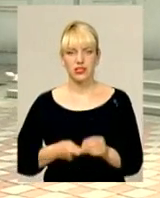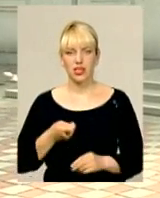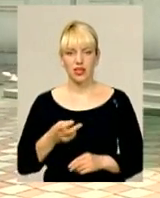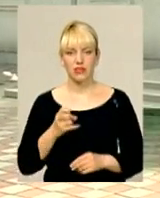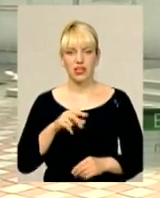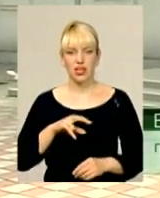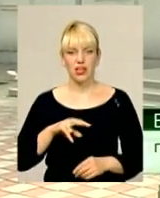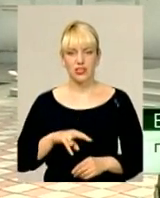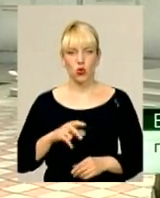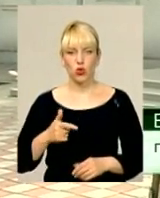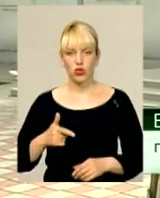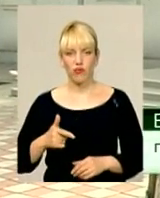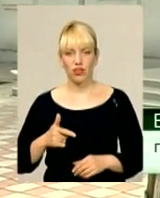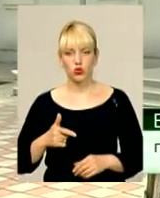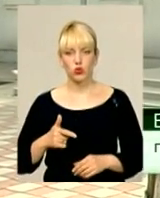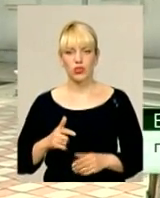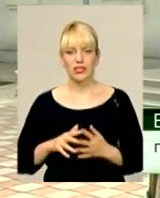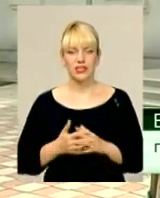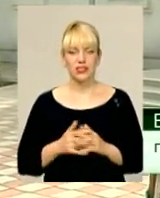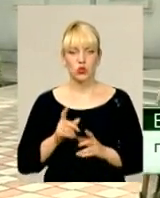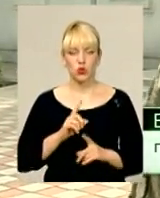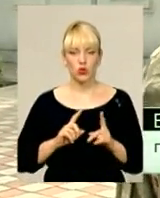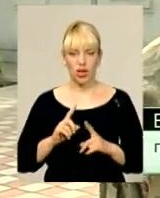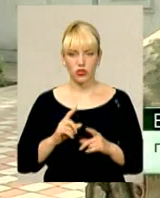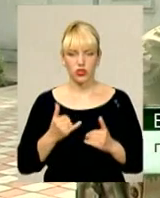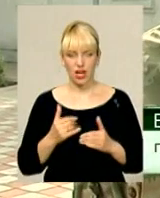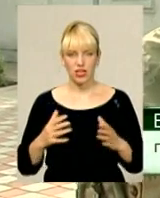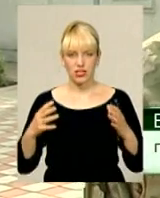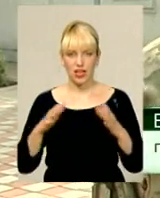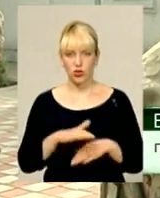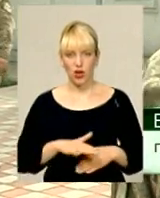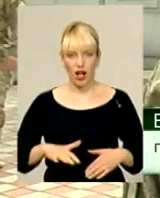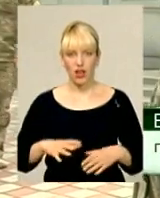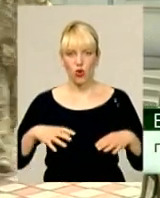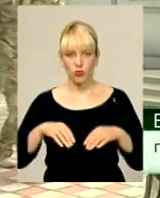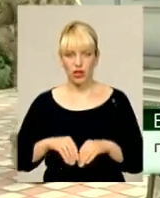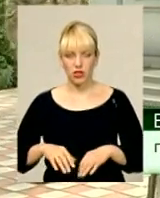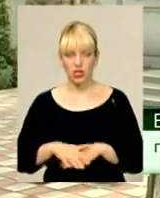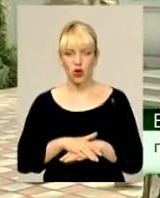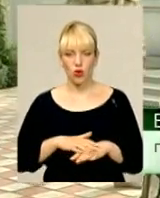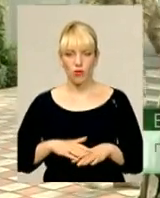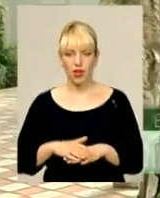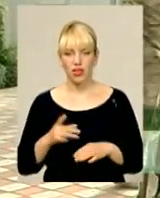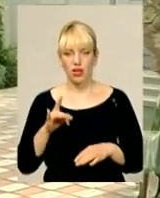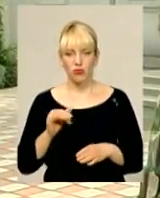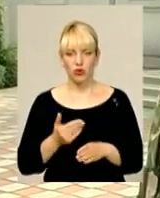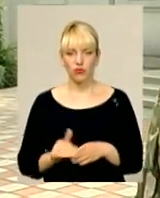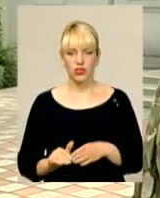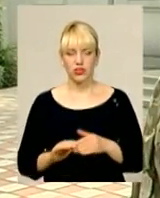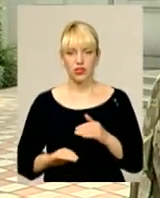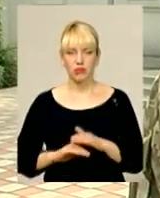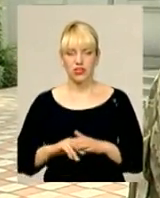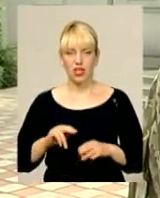Лісогринівецьку сільську раду, зараз територіальна об'єднана громада, в тому провиділені під